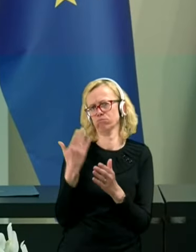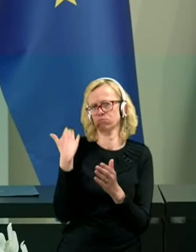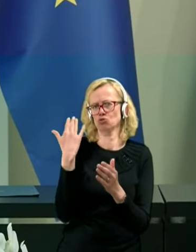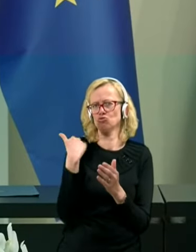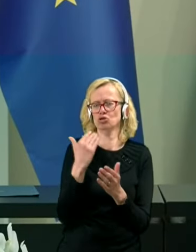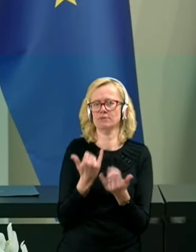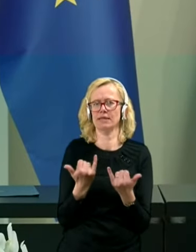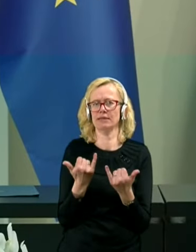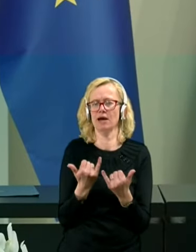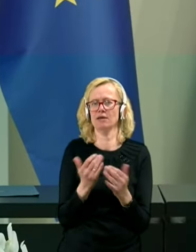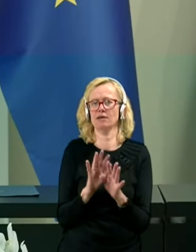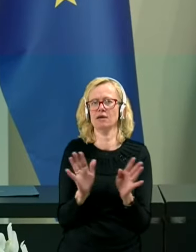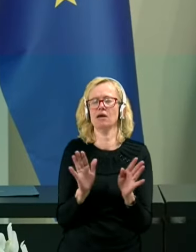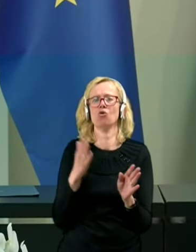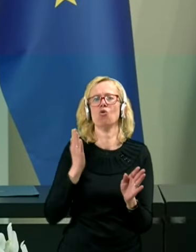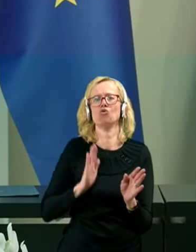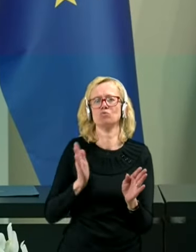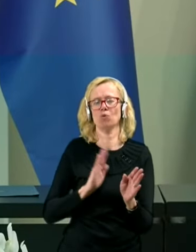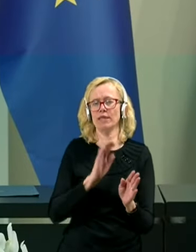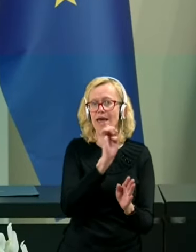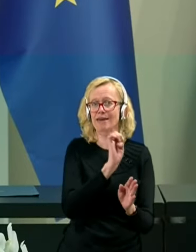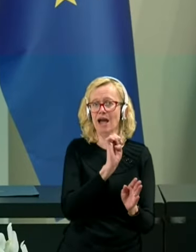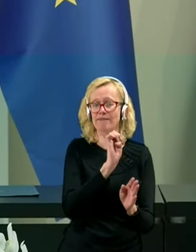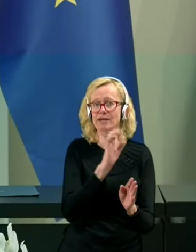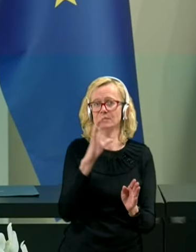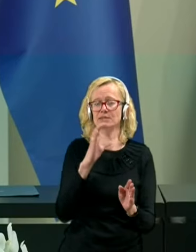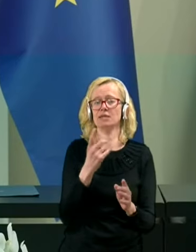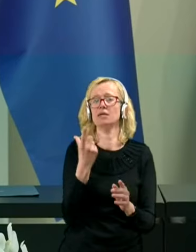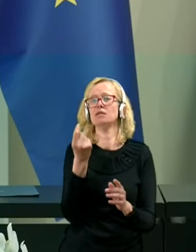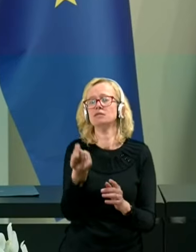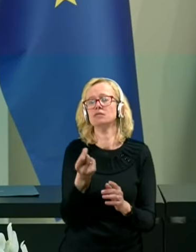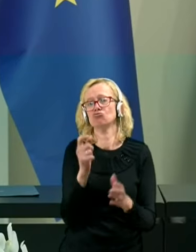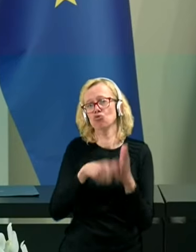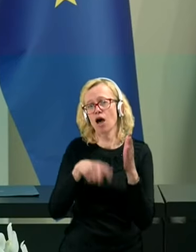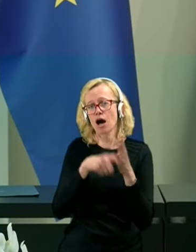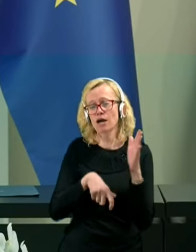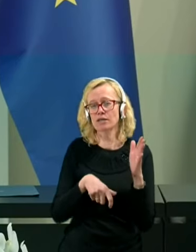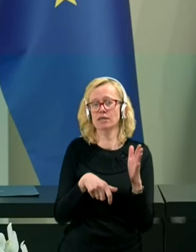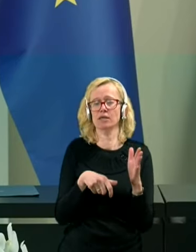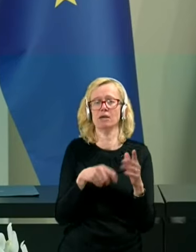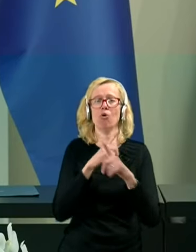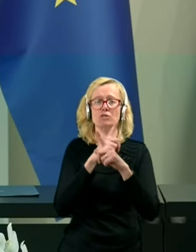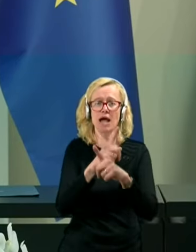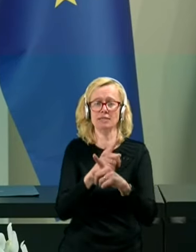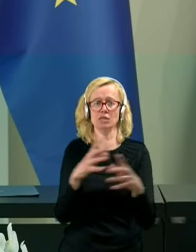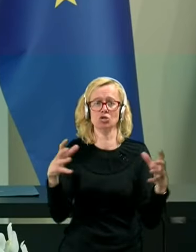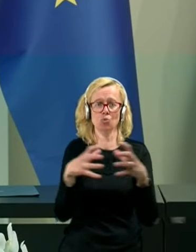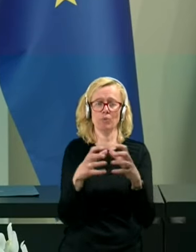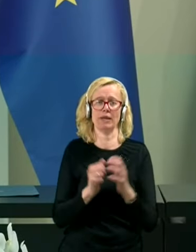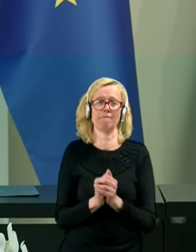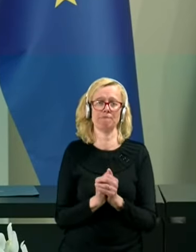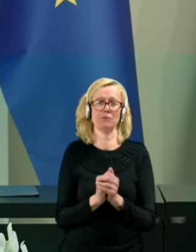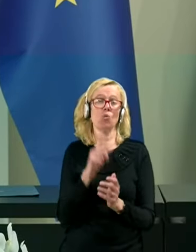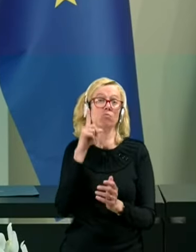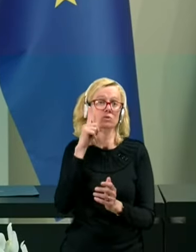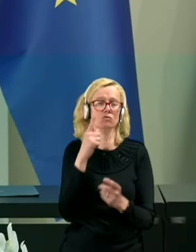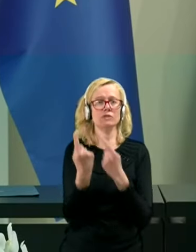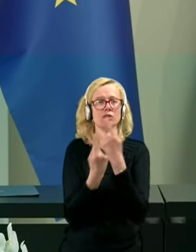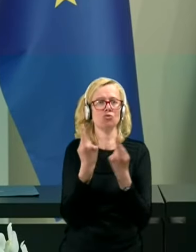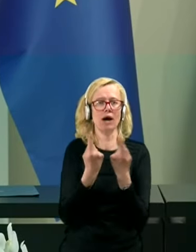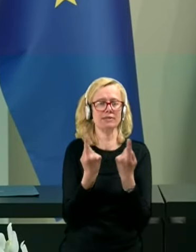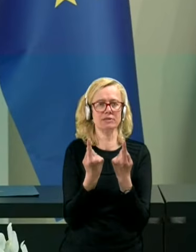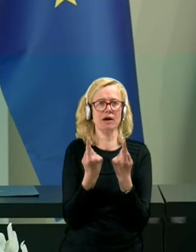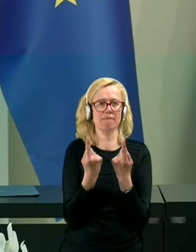kamerjavcem, z člani poslanske skupine in v bistvu je situacija naslednja.